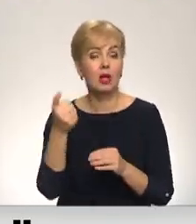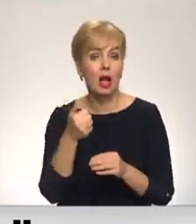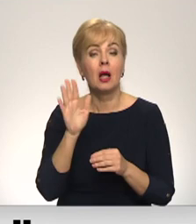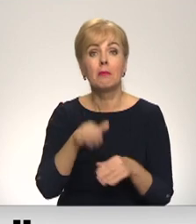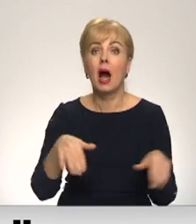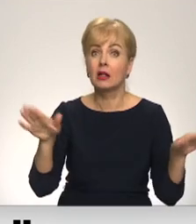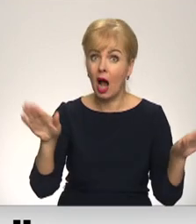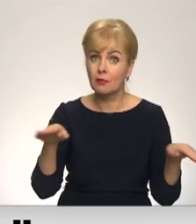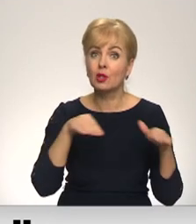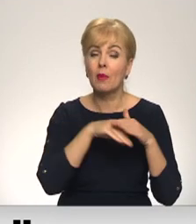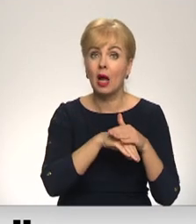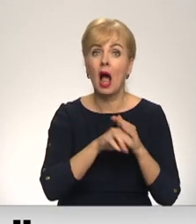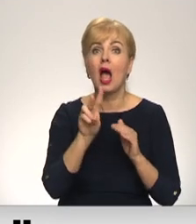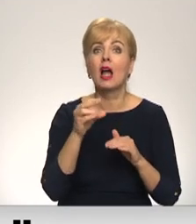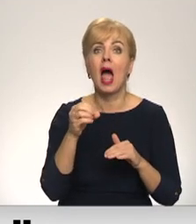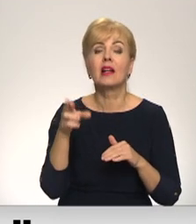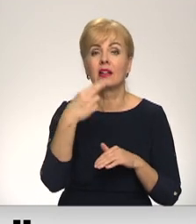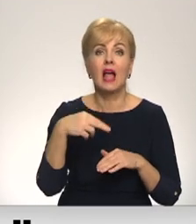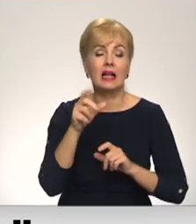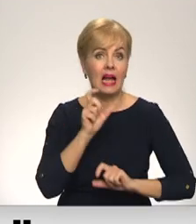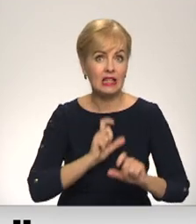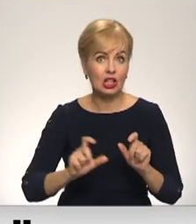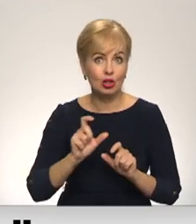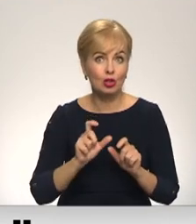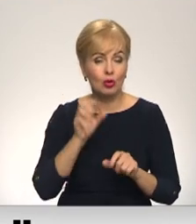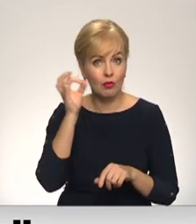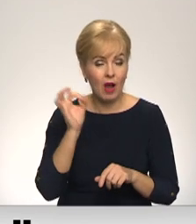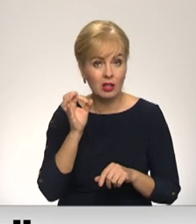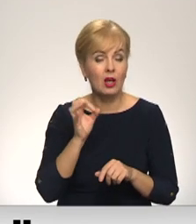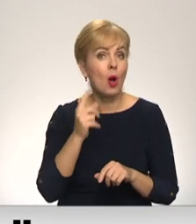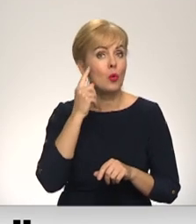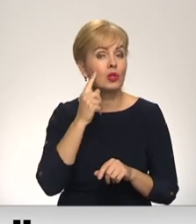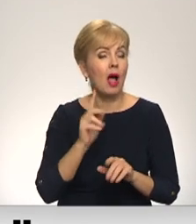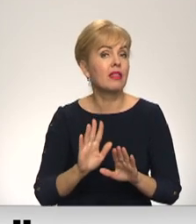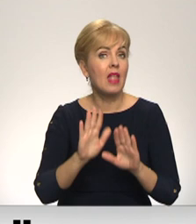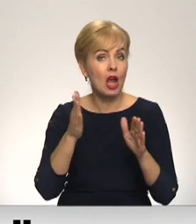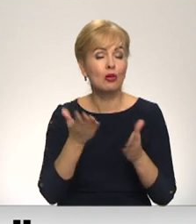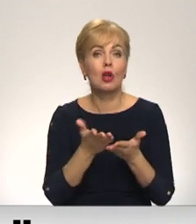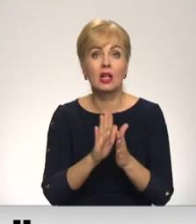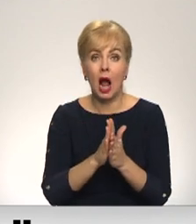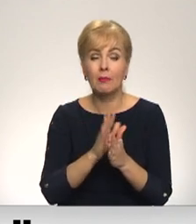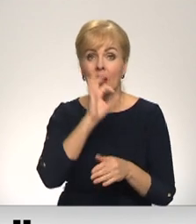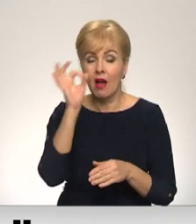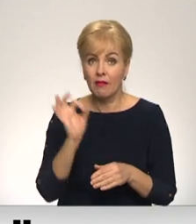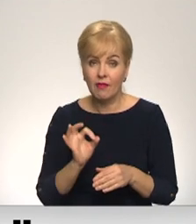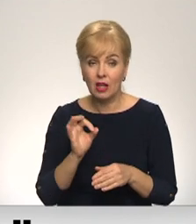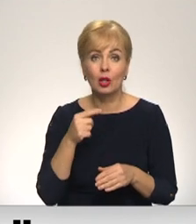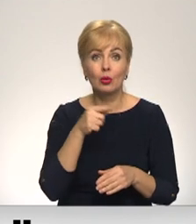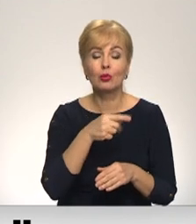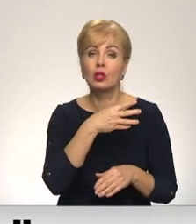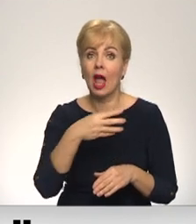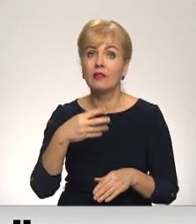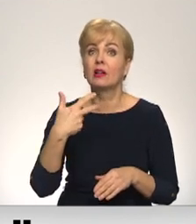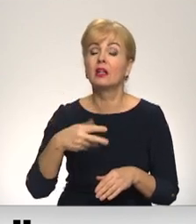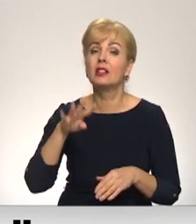aizputi glabājas Herdera institūtā Marburgā, uzzināts nejauši. Visticamā grāmata Vācijā nokļuvus 1939.